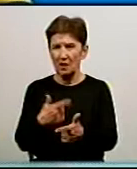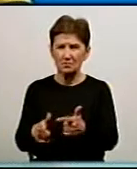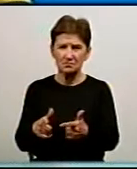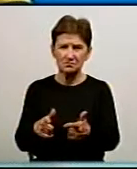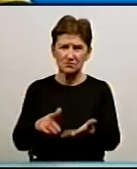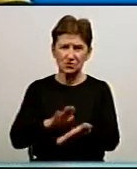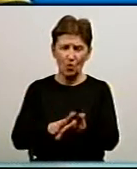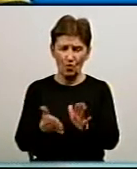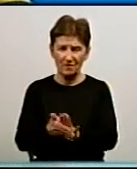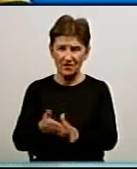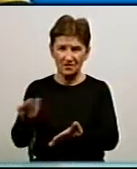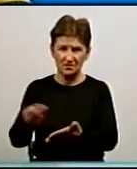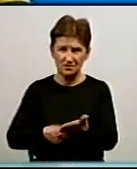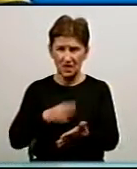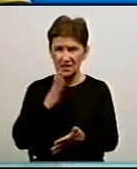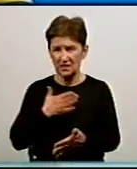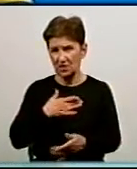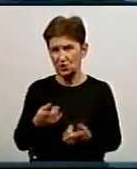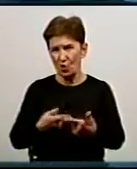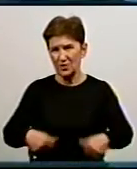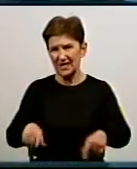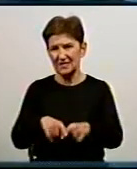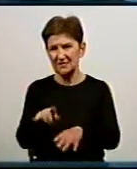заключається договор і виконує роботи наша організація.